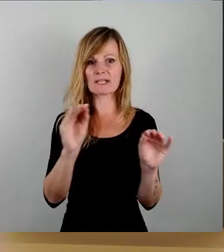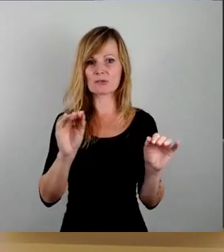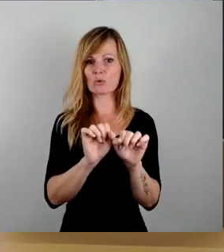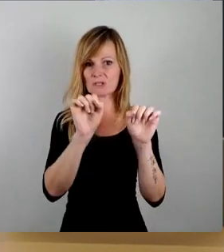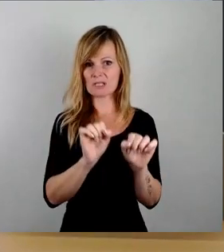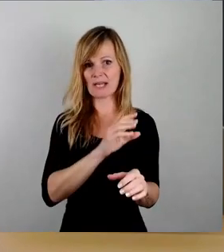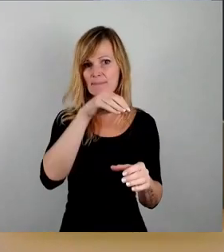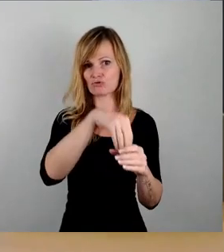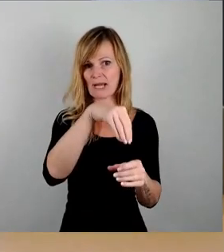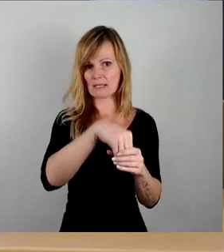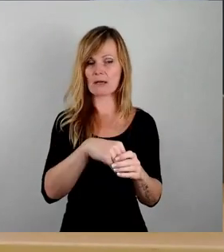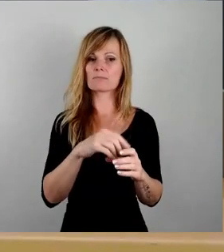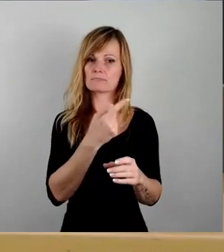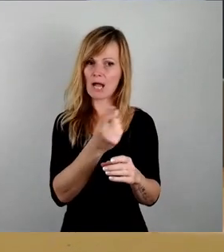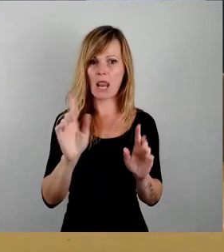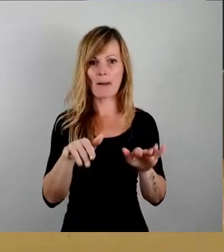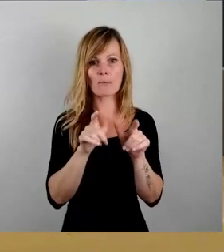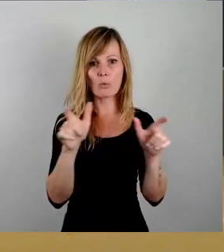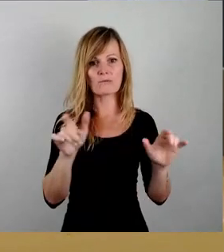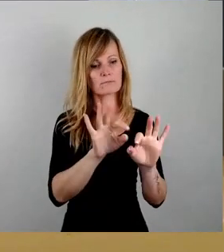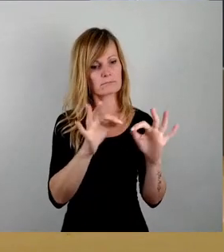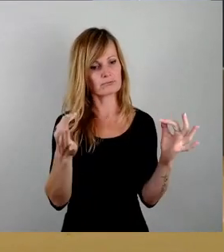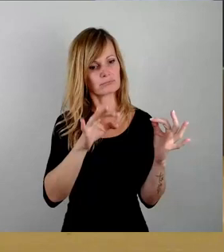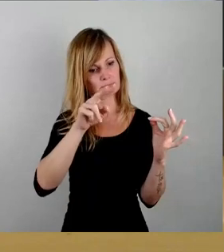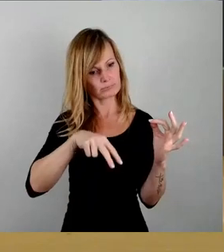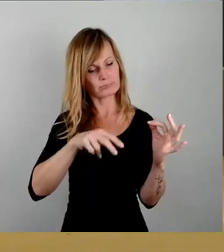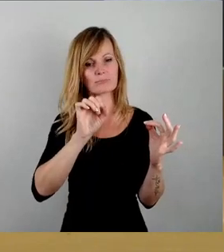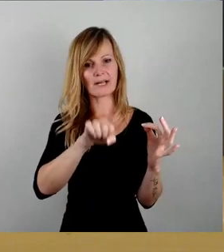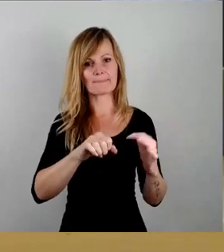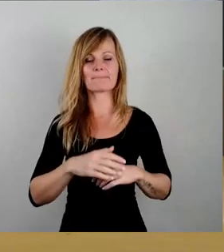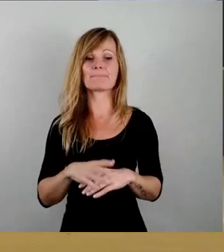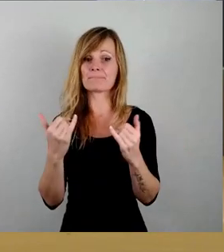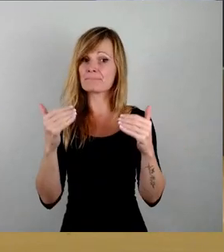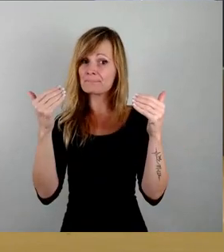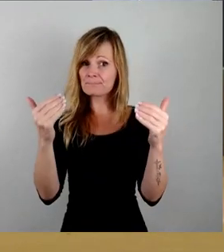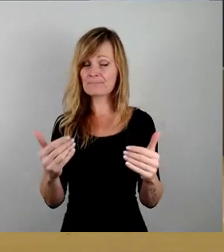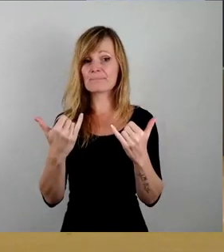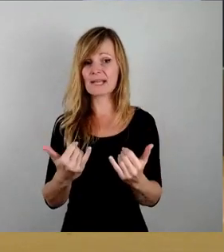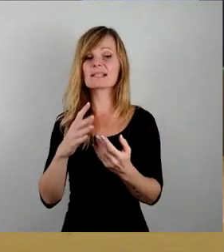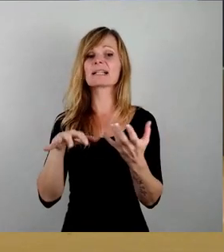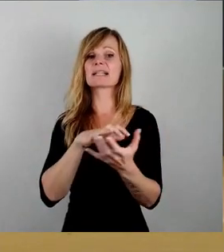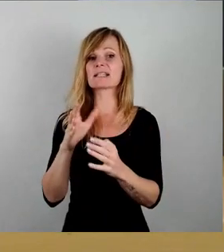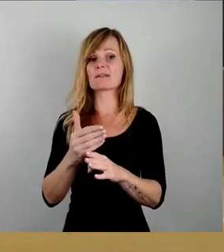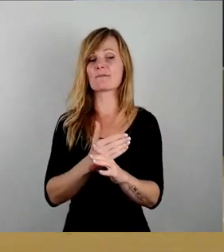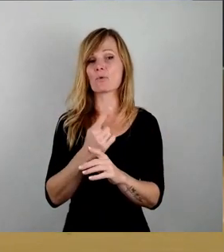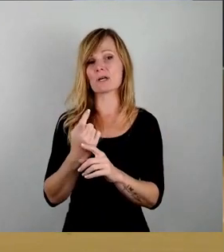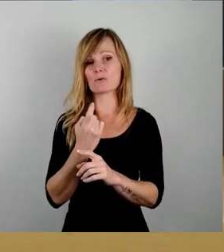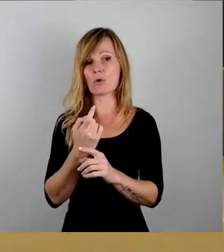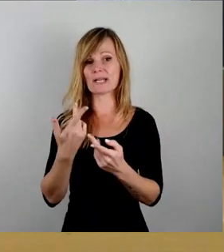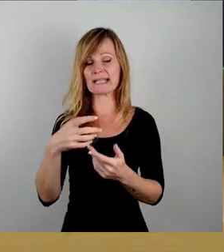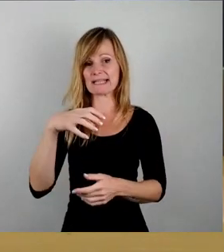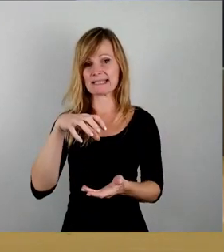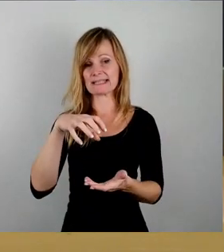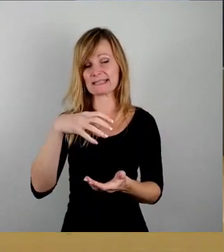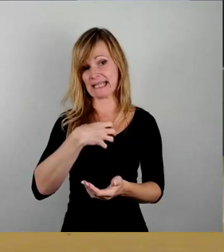Damit kommen wir zum nächsten Tagesordnungspunkt der aktuellen Stunde. Krisenvorsorge in Dresden. Einreicher ist